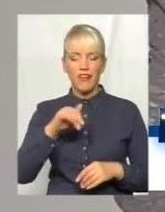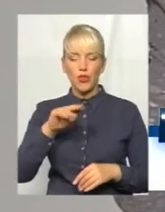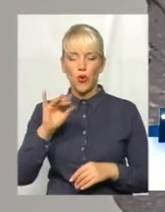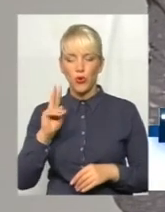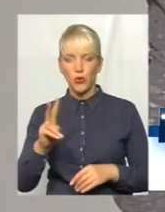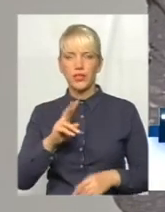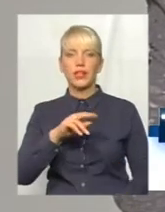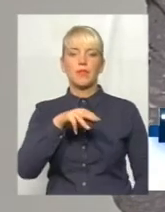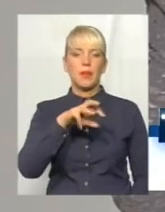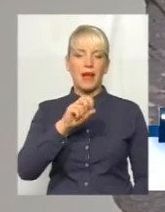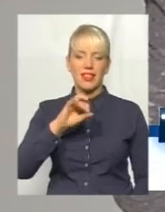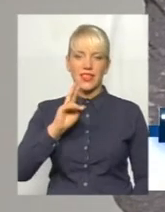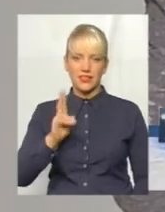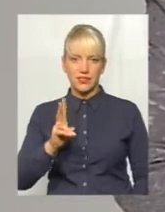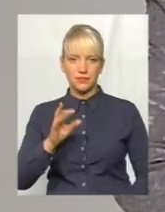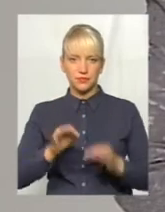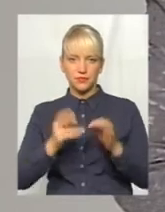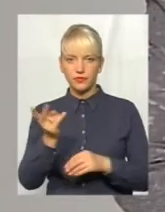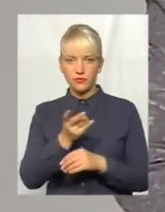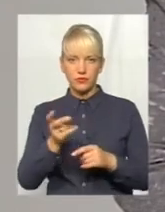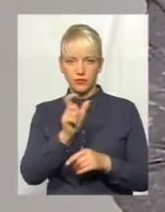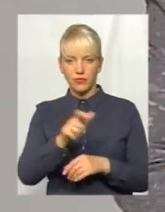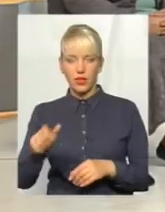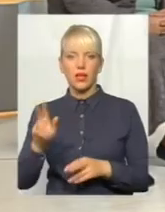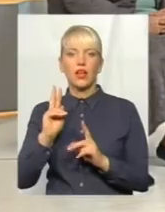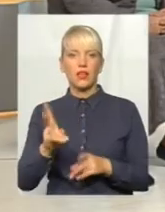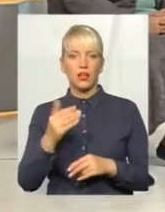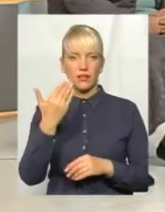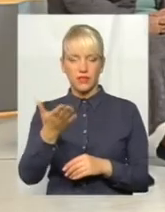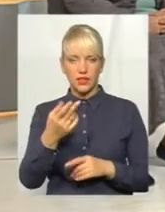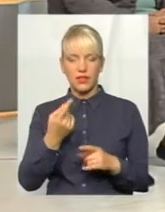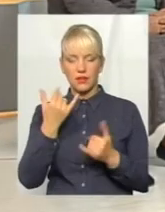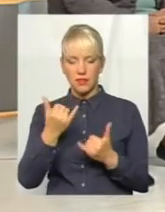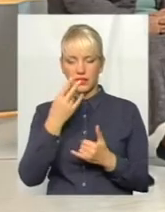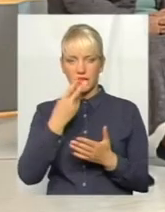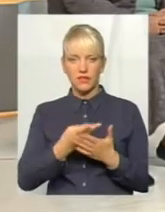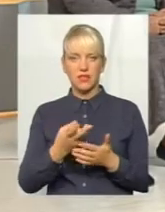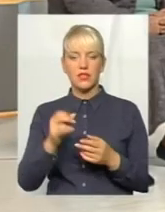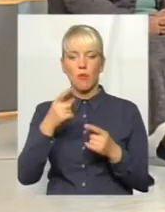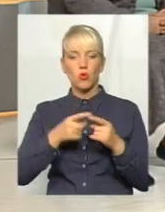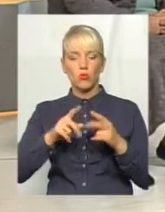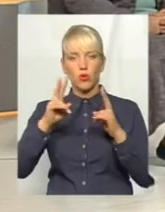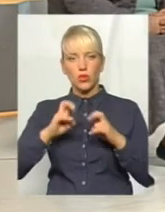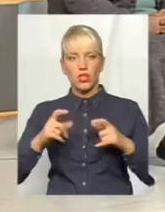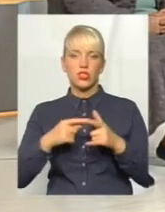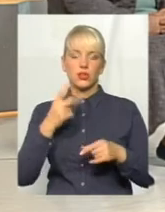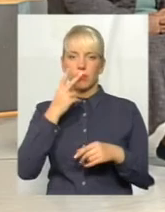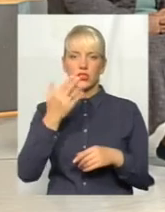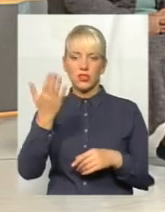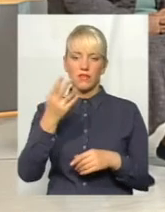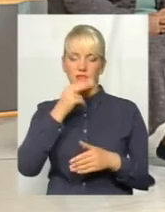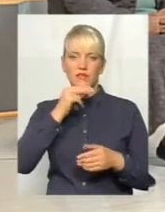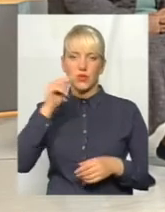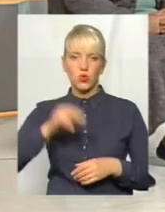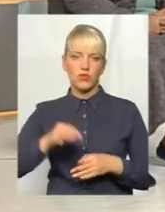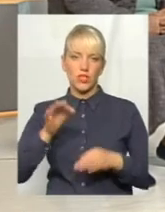справу Мельник Василини Михайлові. І як ви тепер дивитесь по тому розслідуванню? Чи бачите ви звинувачення